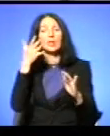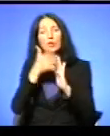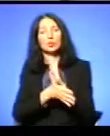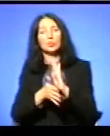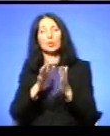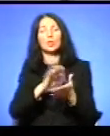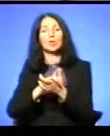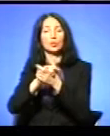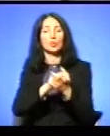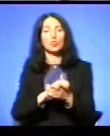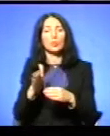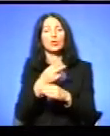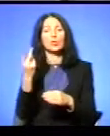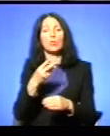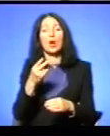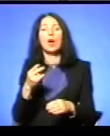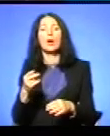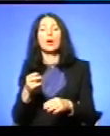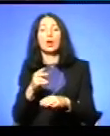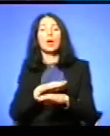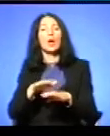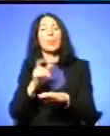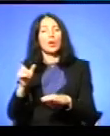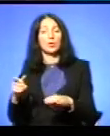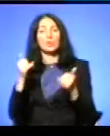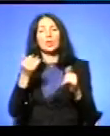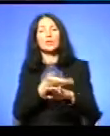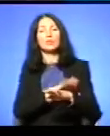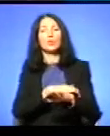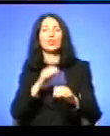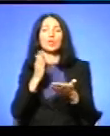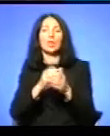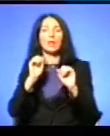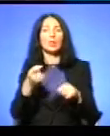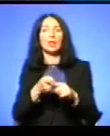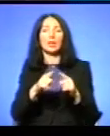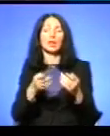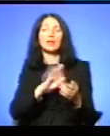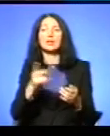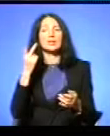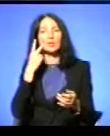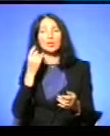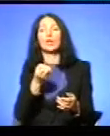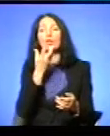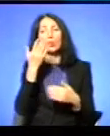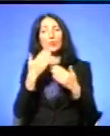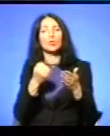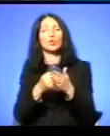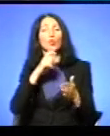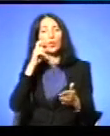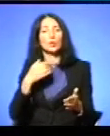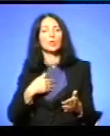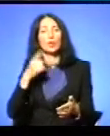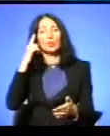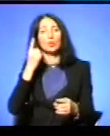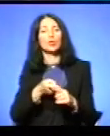Польщі прийшла влада Не завжди толерантно ставиться до українців Я думаю, що навіть цей жест Який мій вдасться зробити